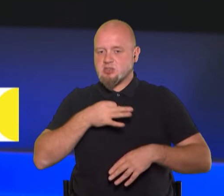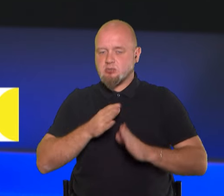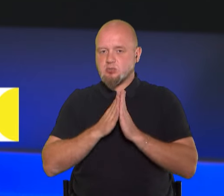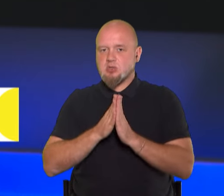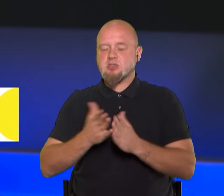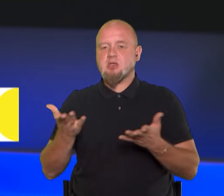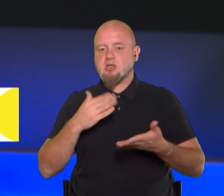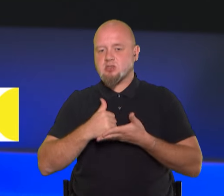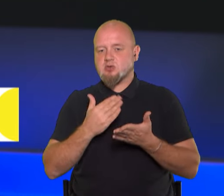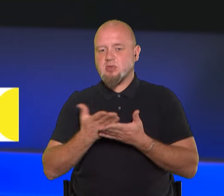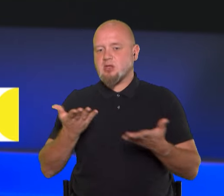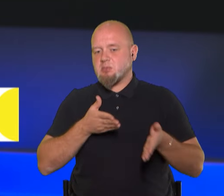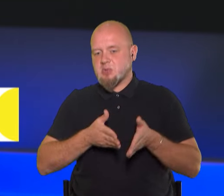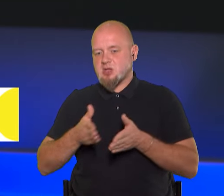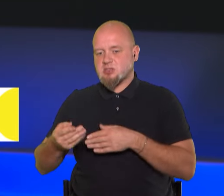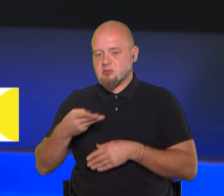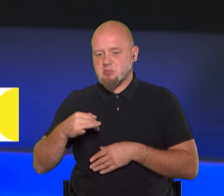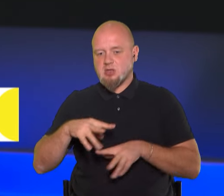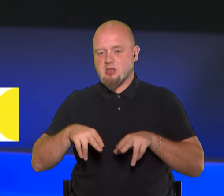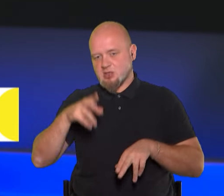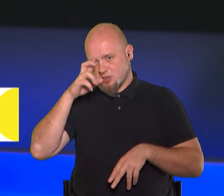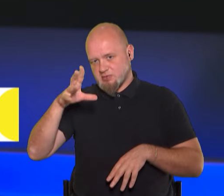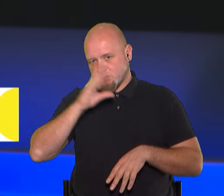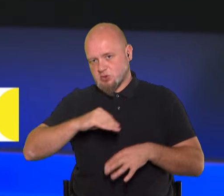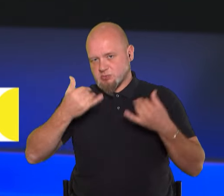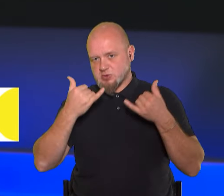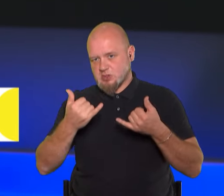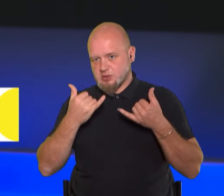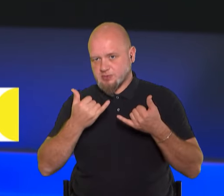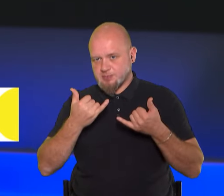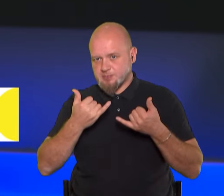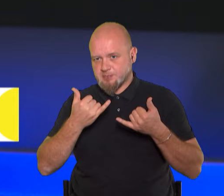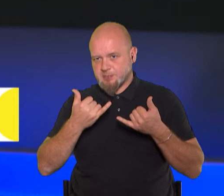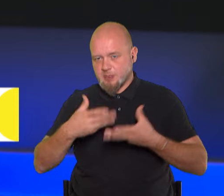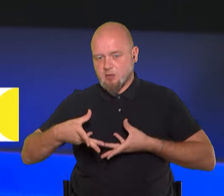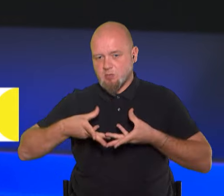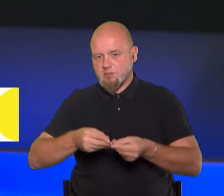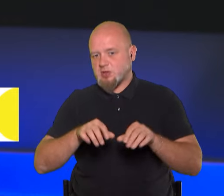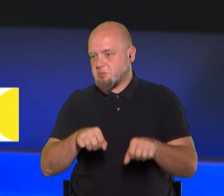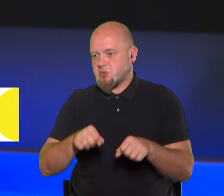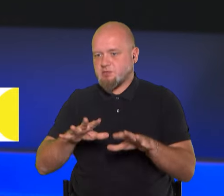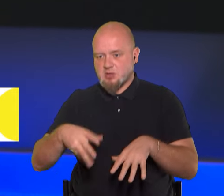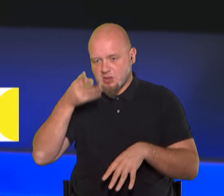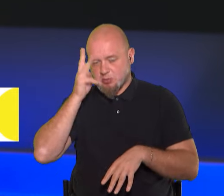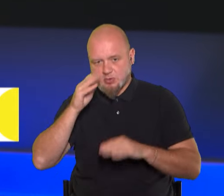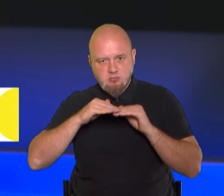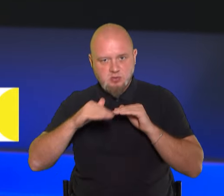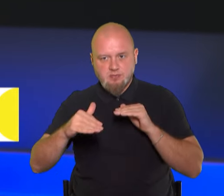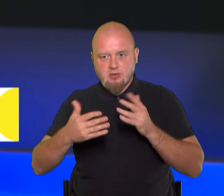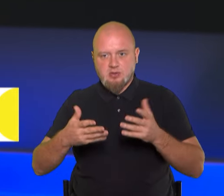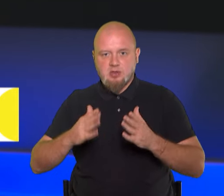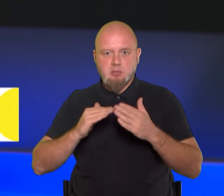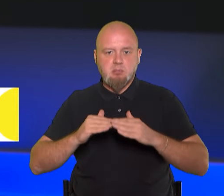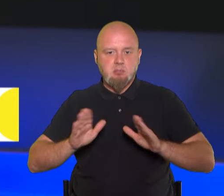які інструменти, які механізми ми як держава можемо зараз впливати, можливо, на дипломатичному рівні